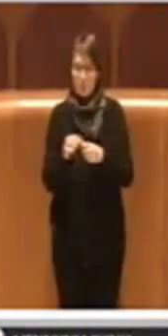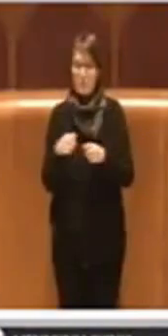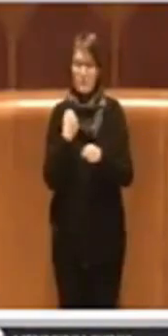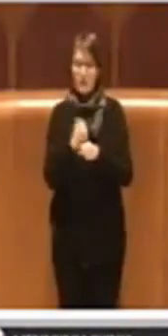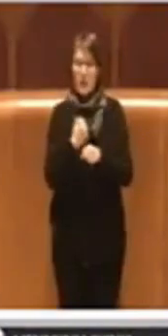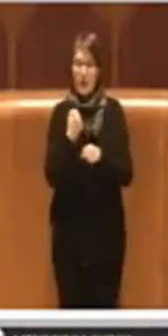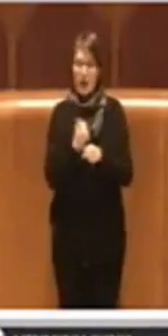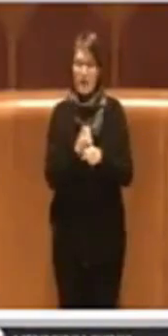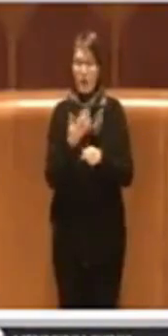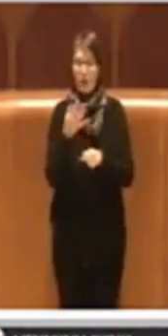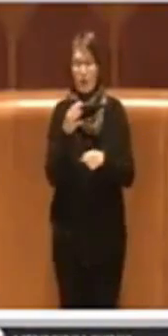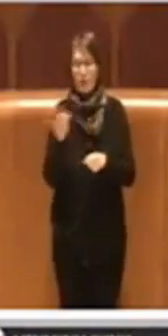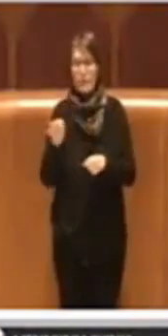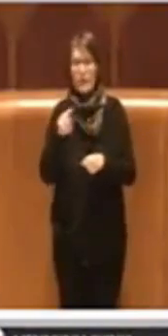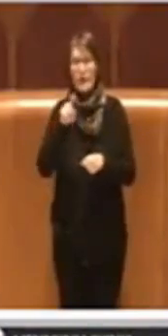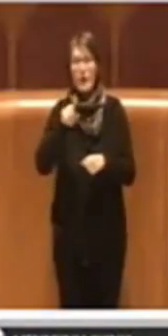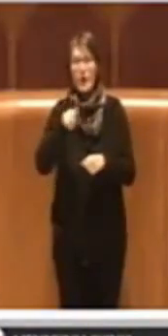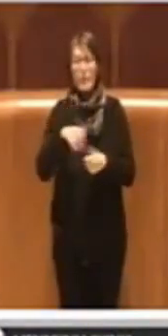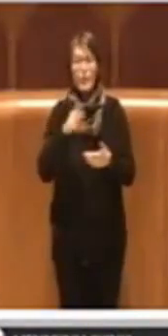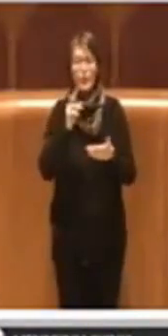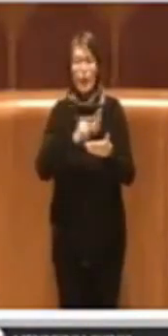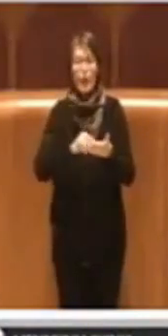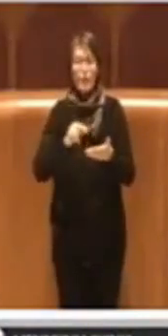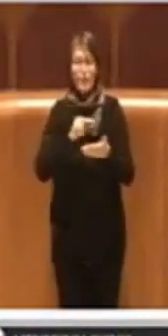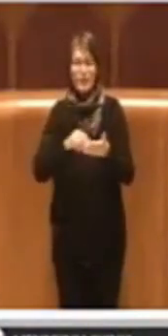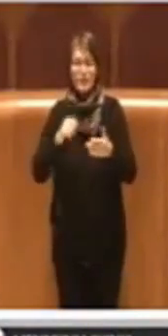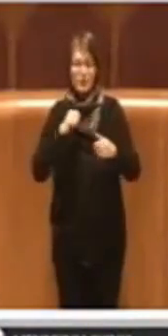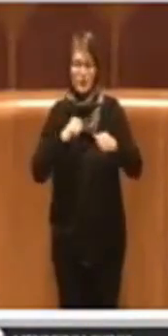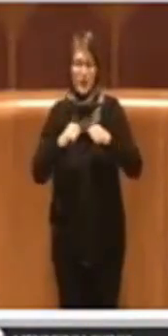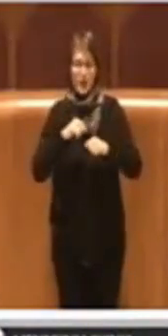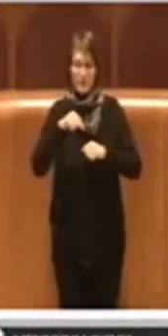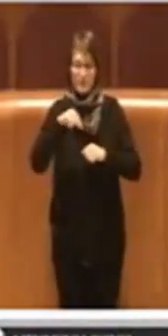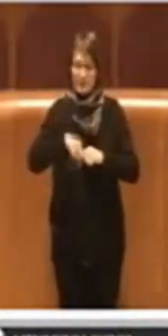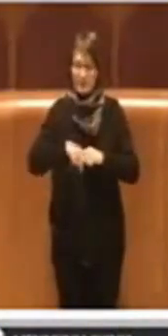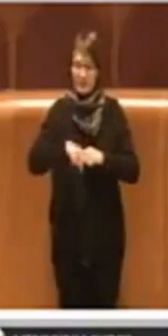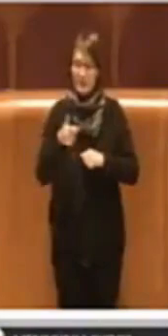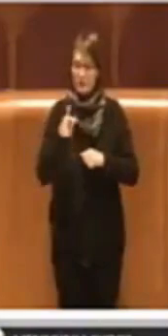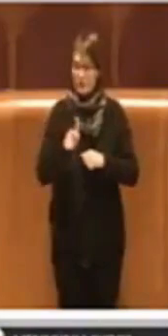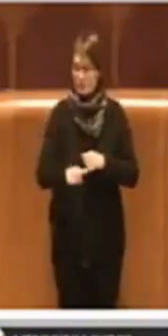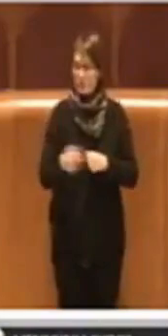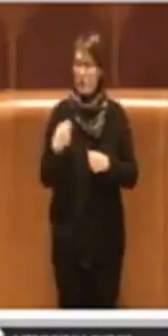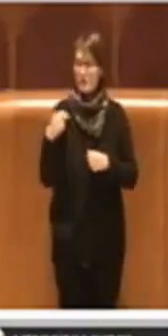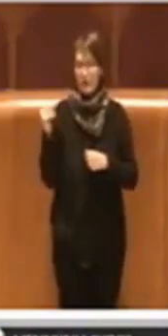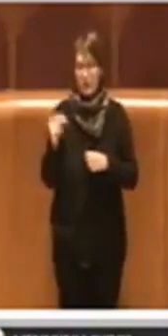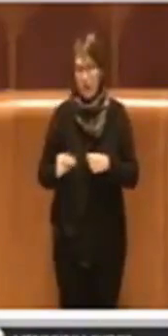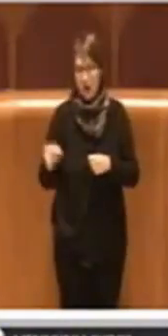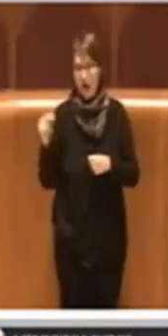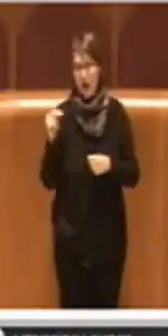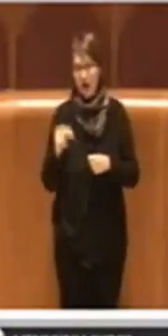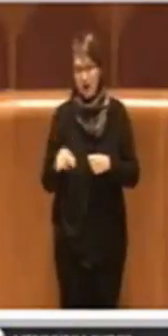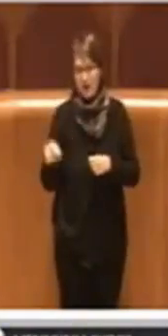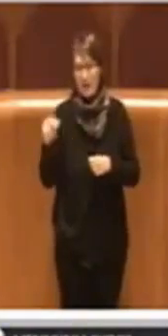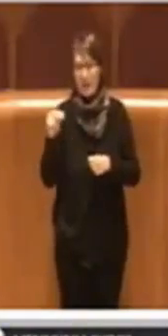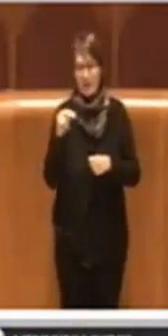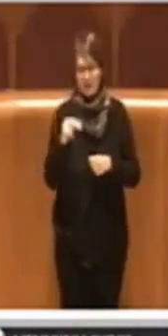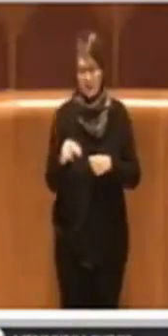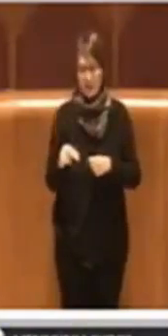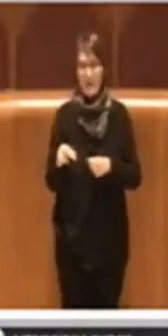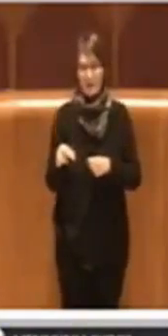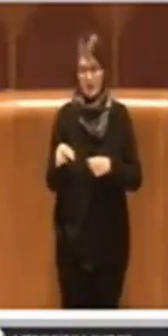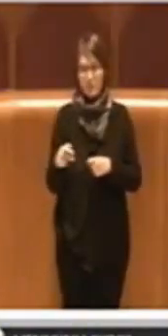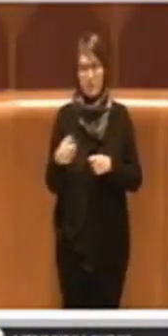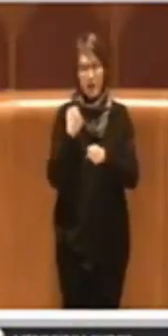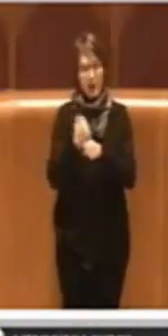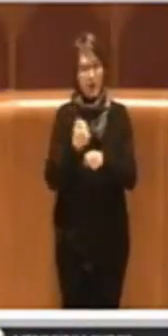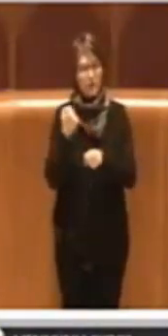dagli uffici dell'amministrazione, che comunque sono anni che stanno dando il proprio contributo per arrivare